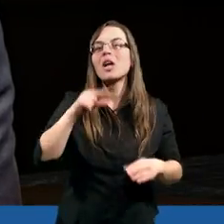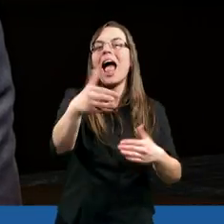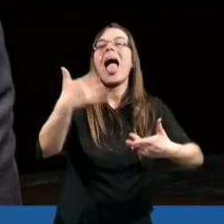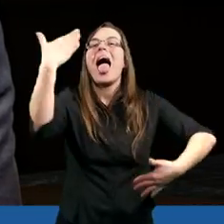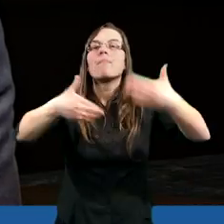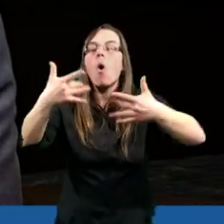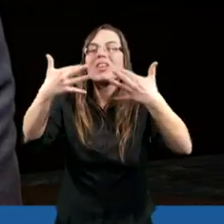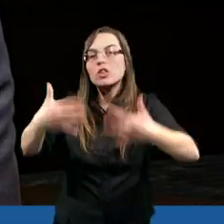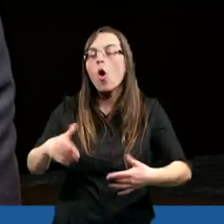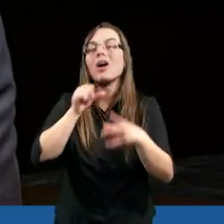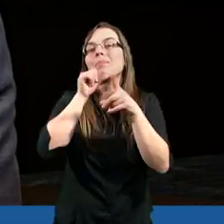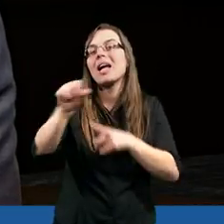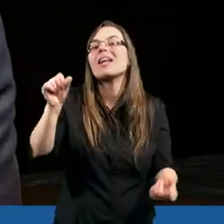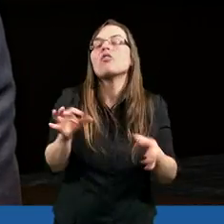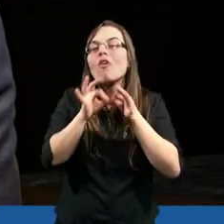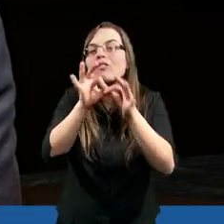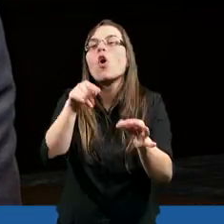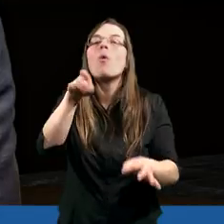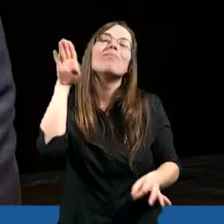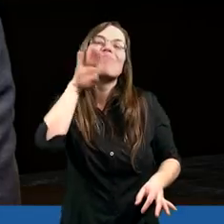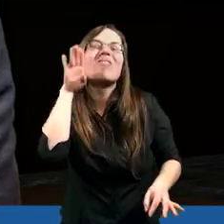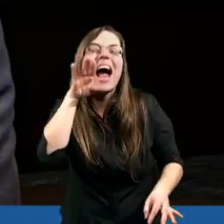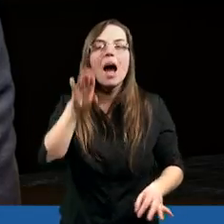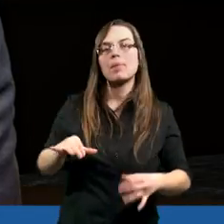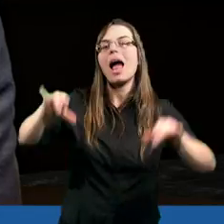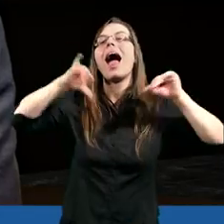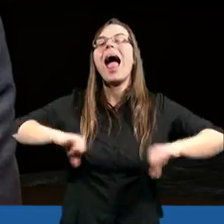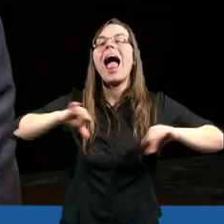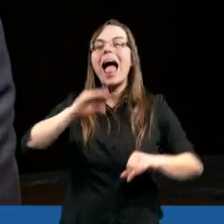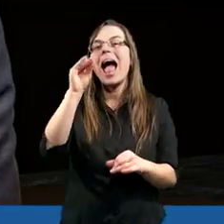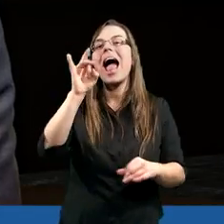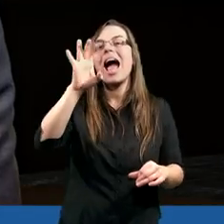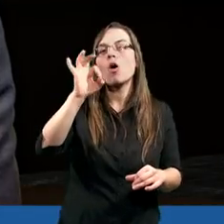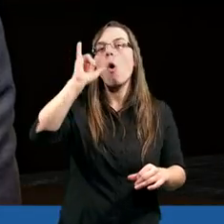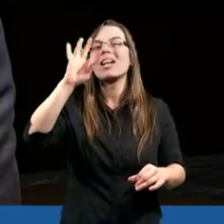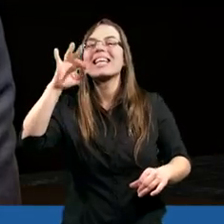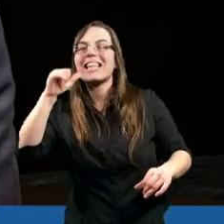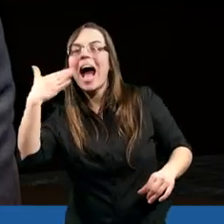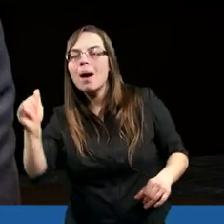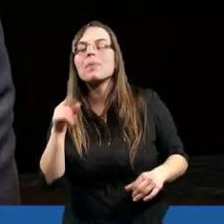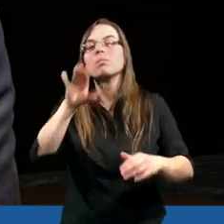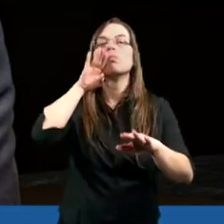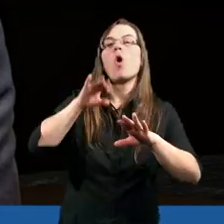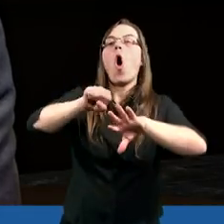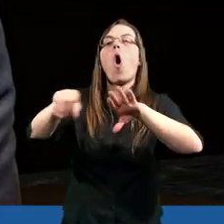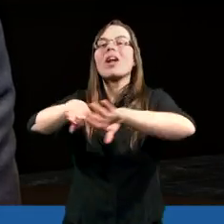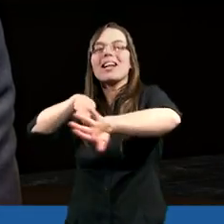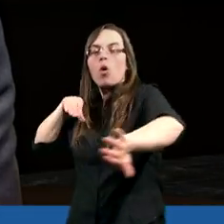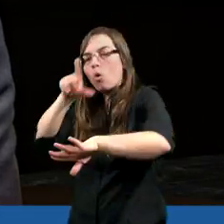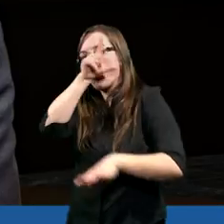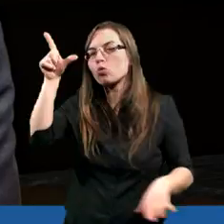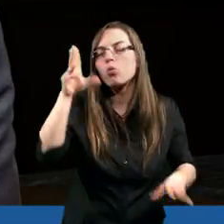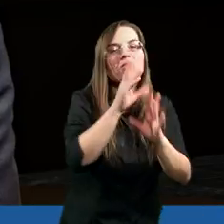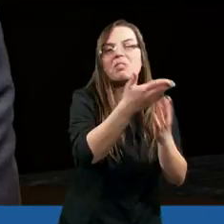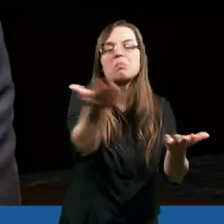komputera jesteśmy wciąż tymi samymi egoistami, izolującymi się od innych,